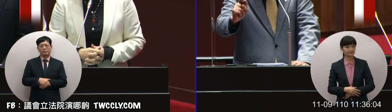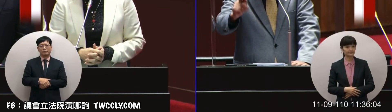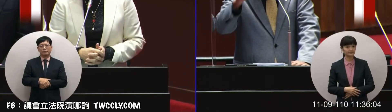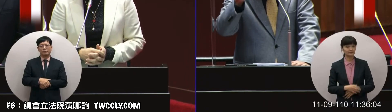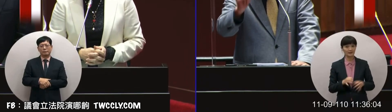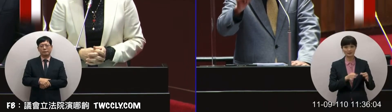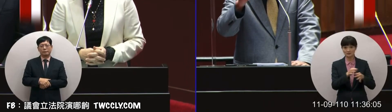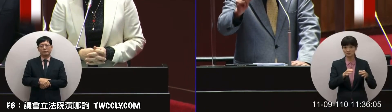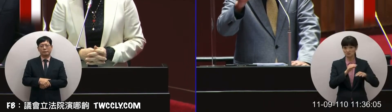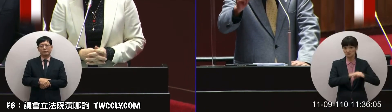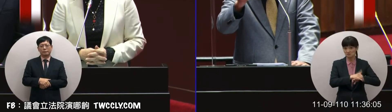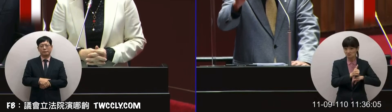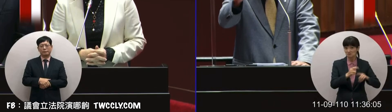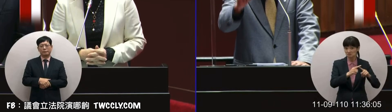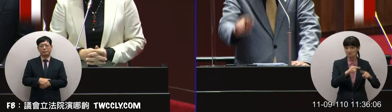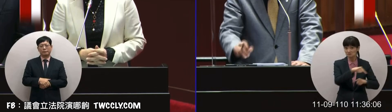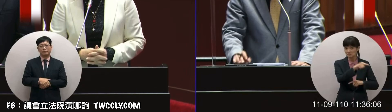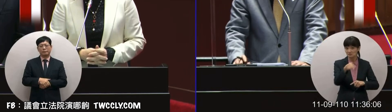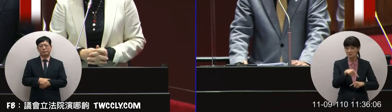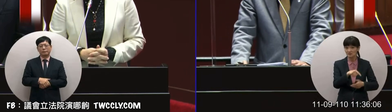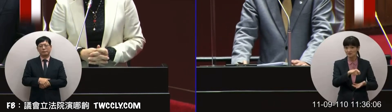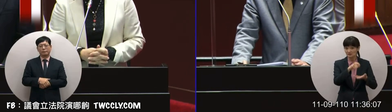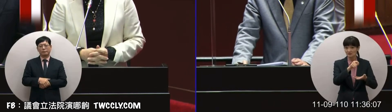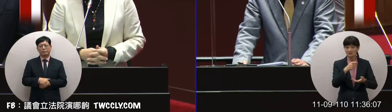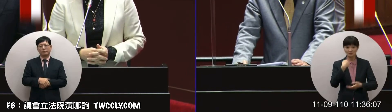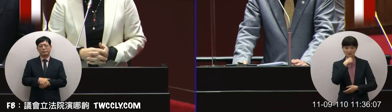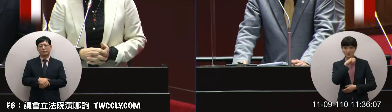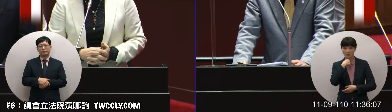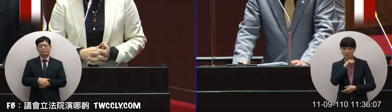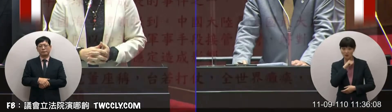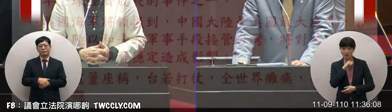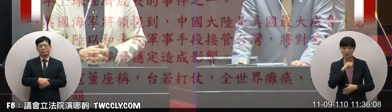人講說台灣是全世界最危險的地方